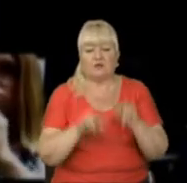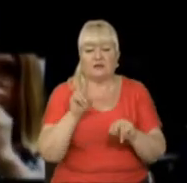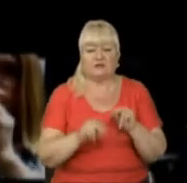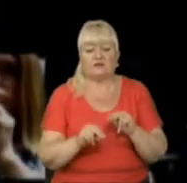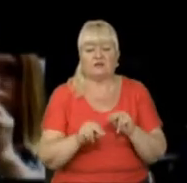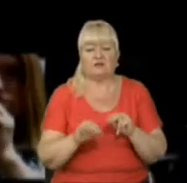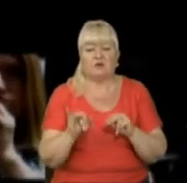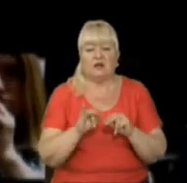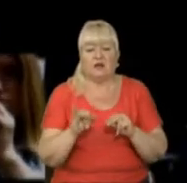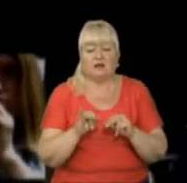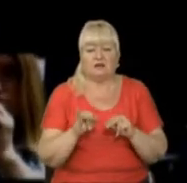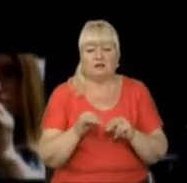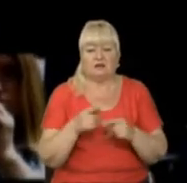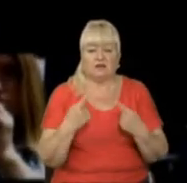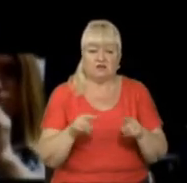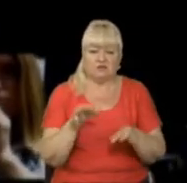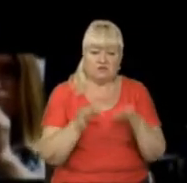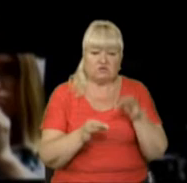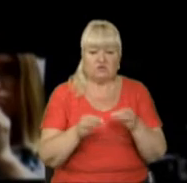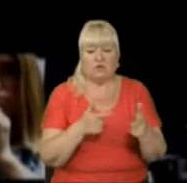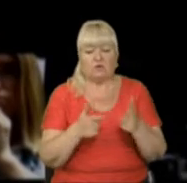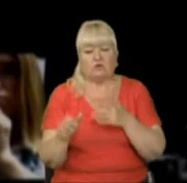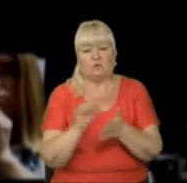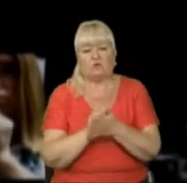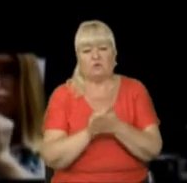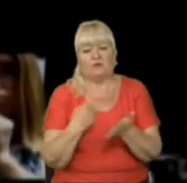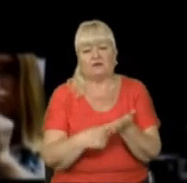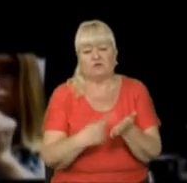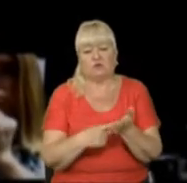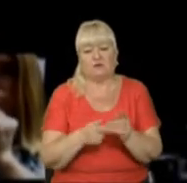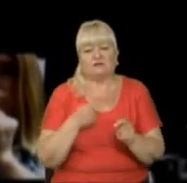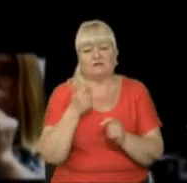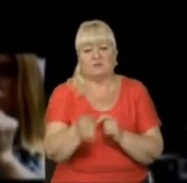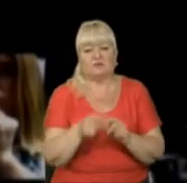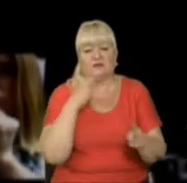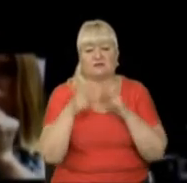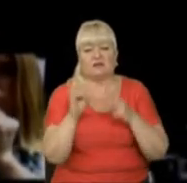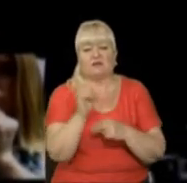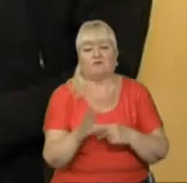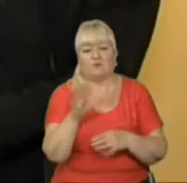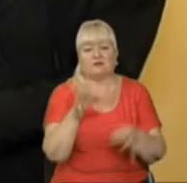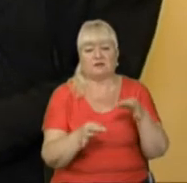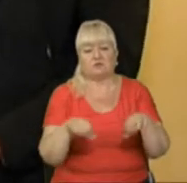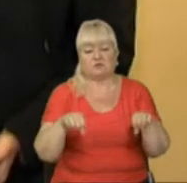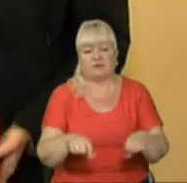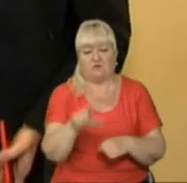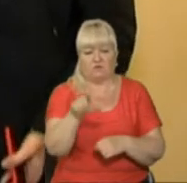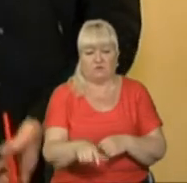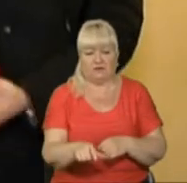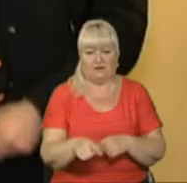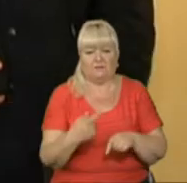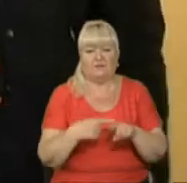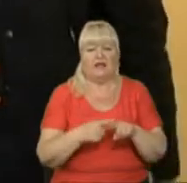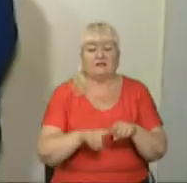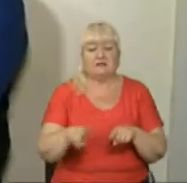готуємо відповідні документи і дохази для подання на скарги Європейський суд з прав людини. За цей рік адвокати